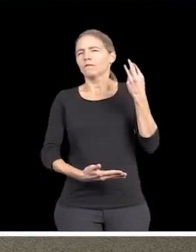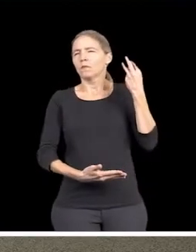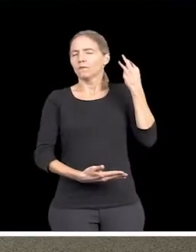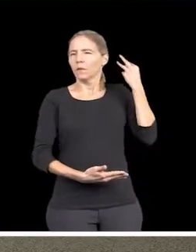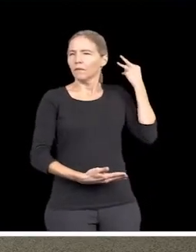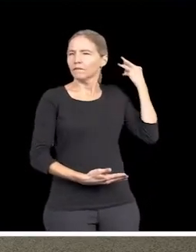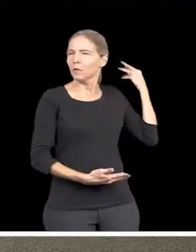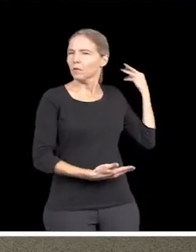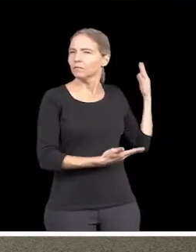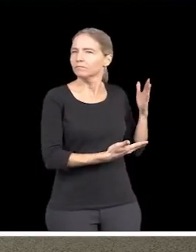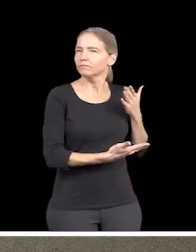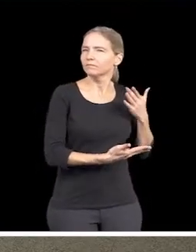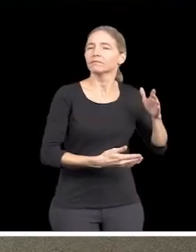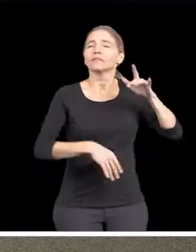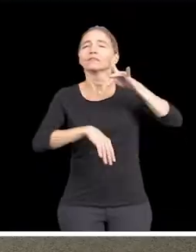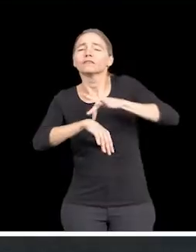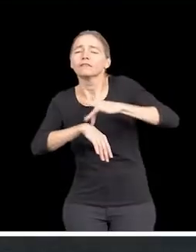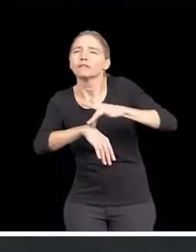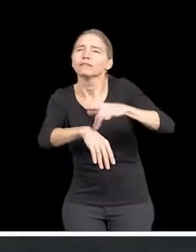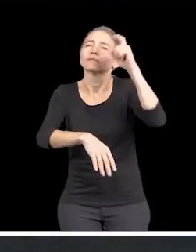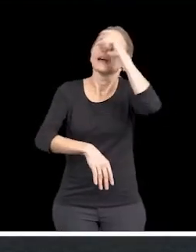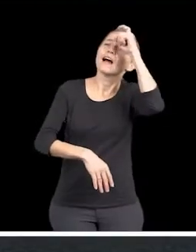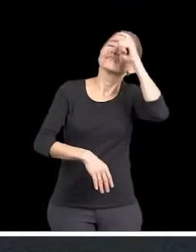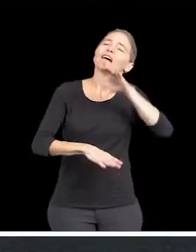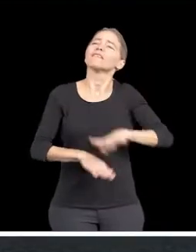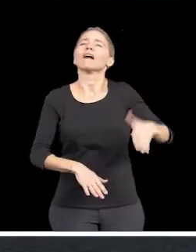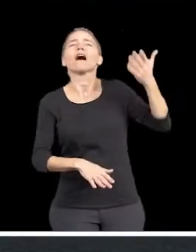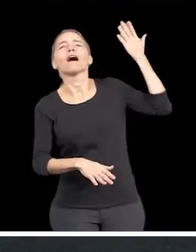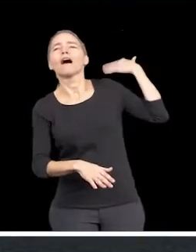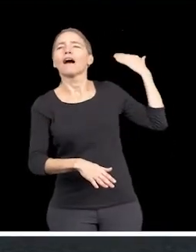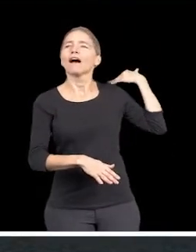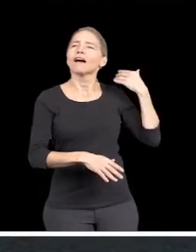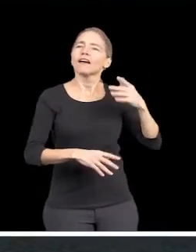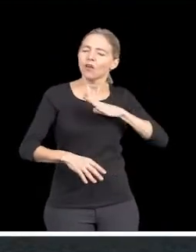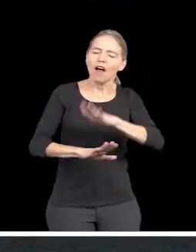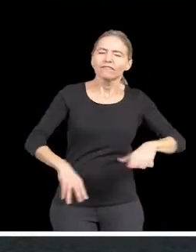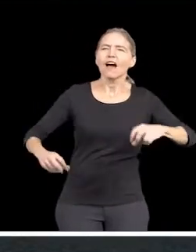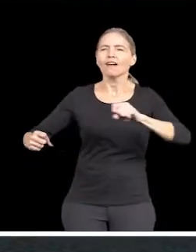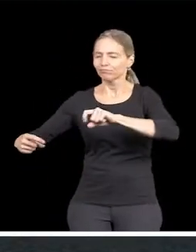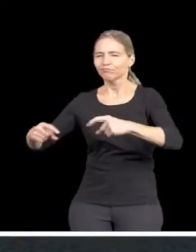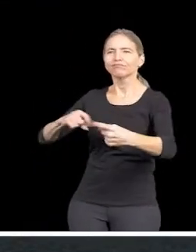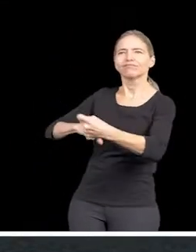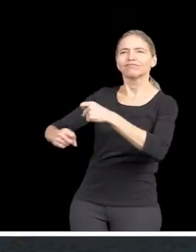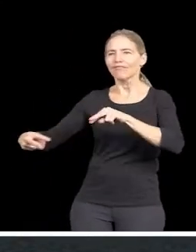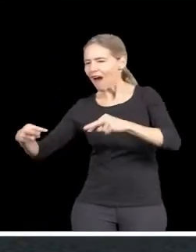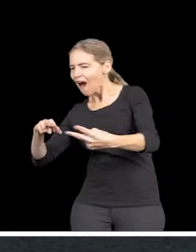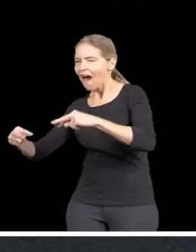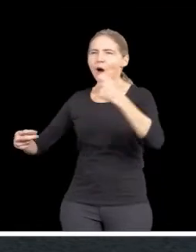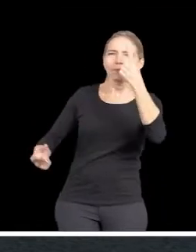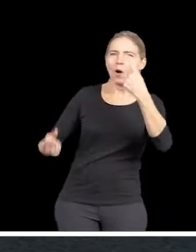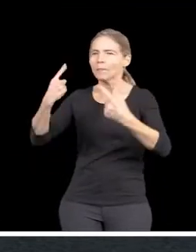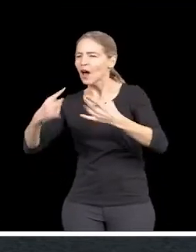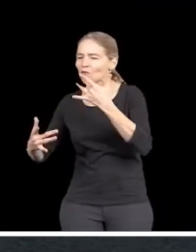Dans la valise de mon enfance, il y a des regards entendus. C'est bon ça, des regards entendus. Le goût du risque à temps